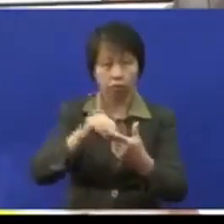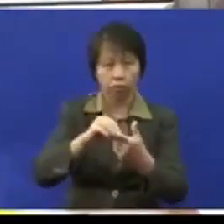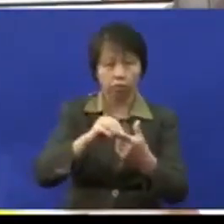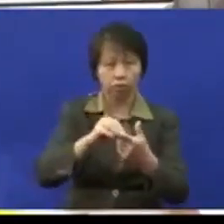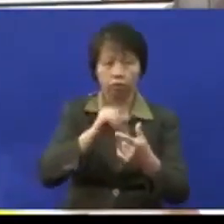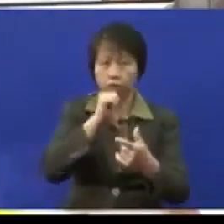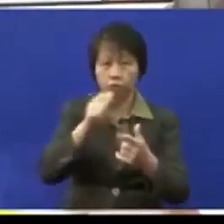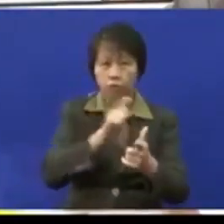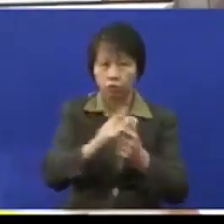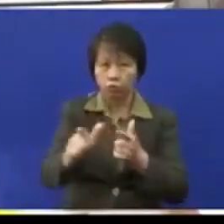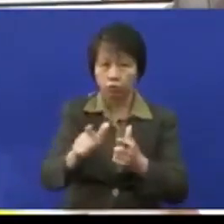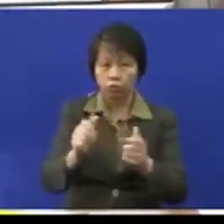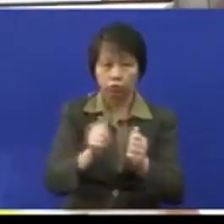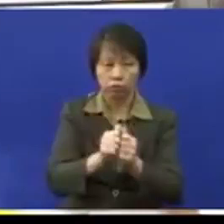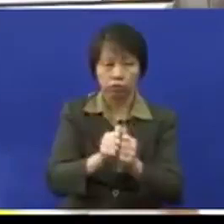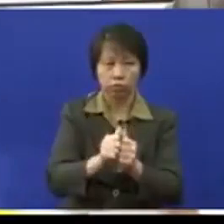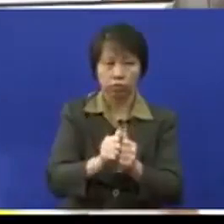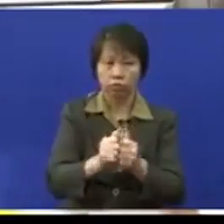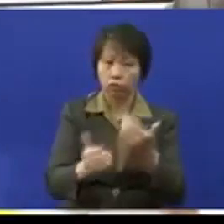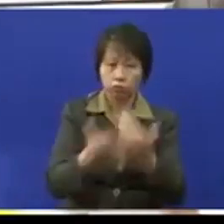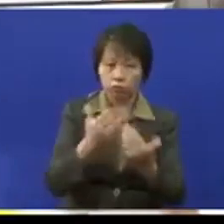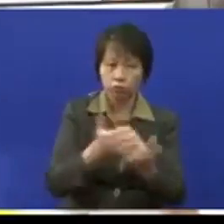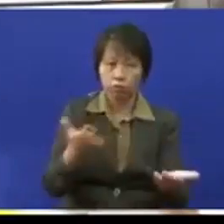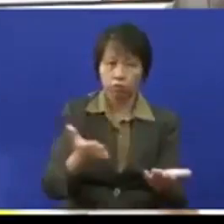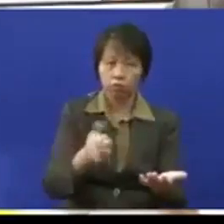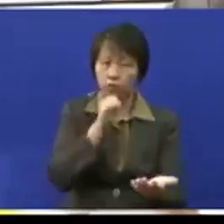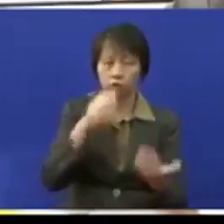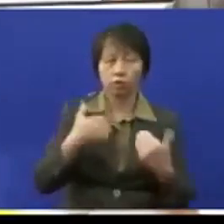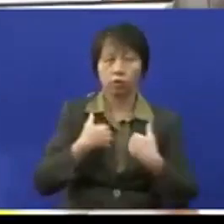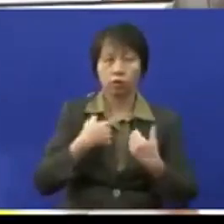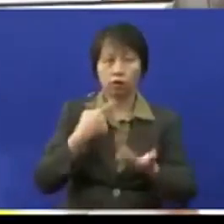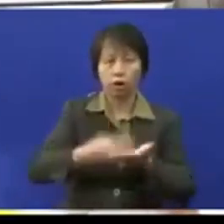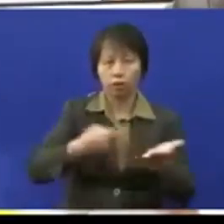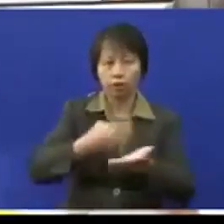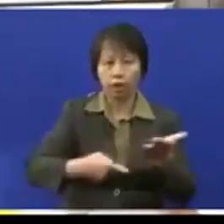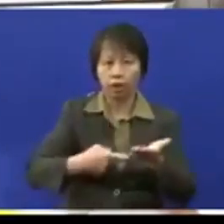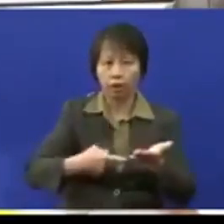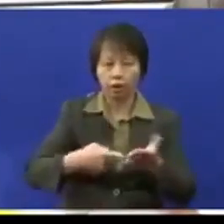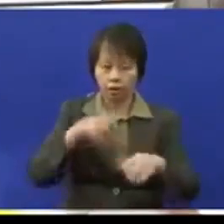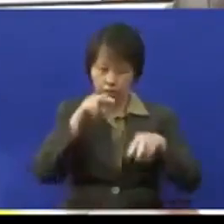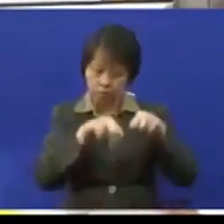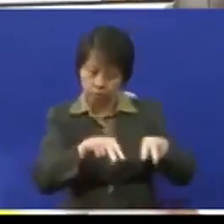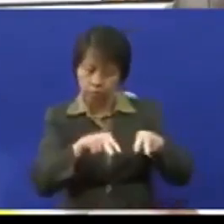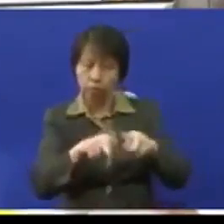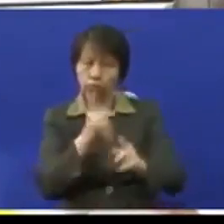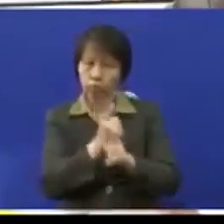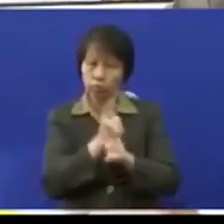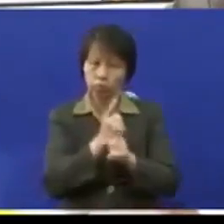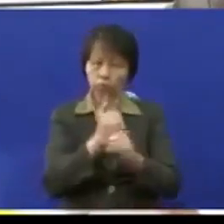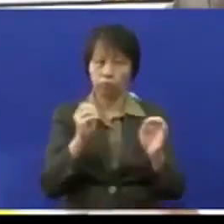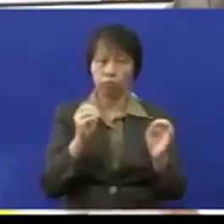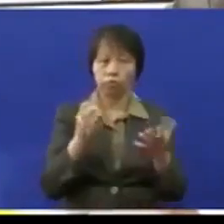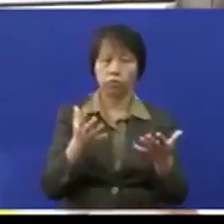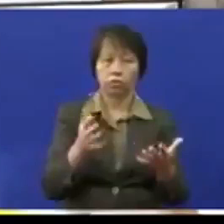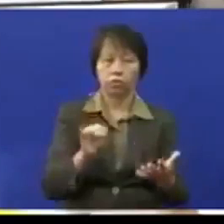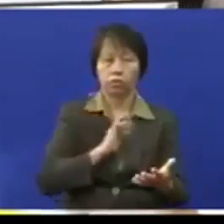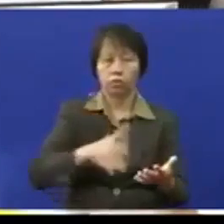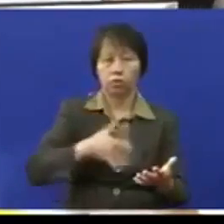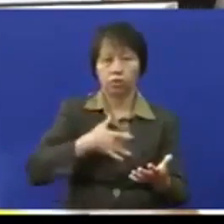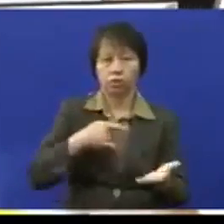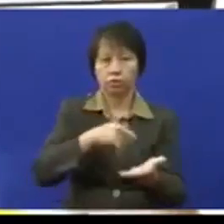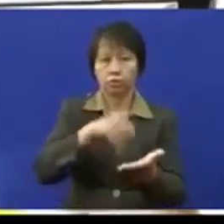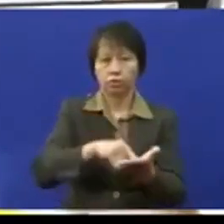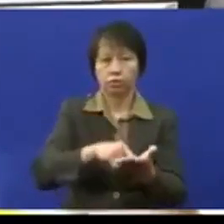diluluskan dengan sewenang-wenang tidak ada apa-apa pemantauan yang rapi dijalankan dan salah satu contoh ini adalah